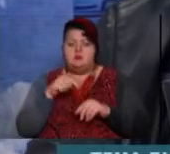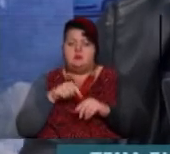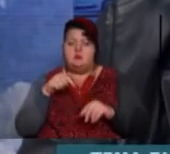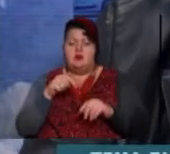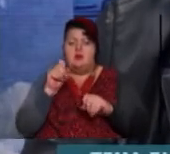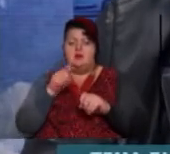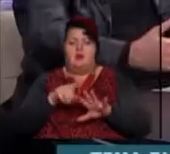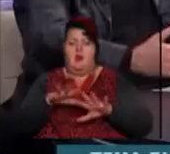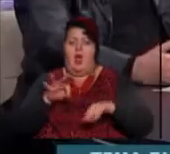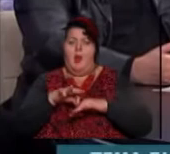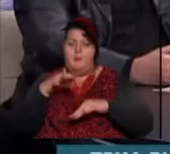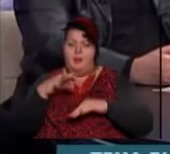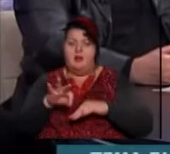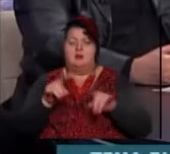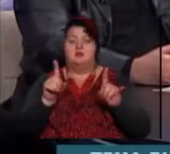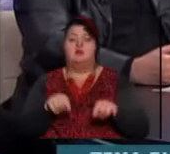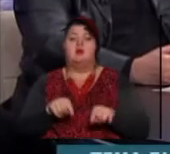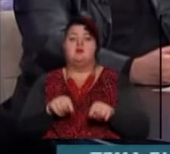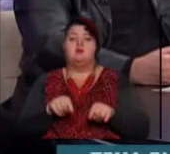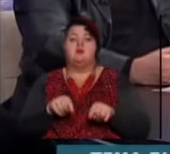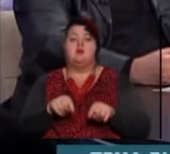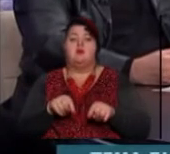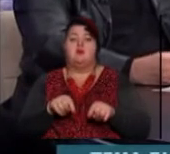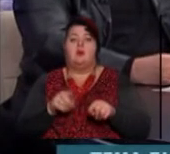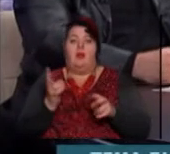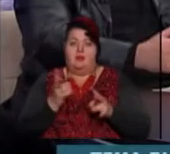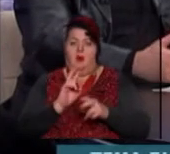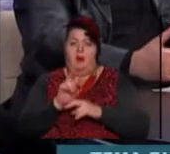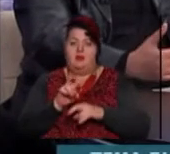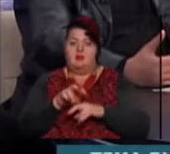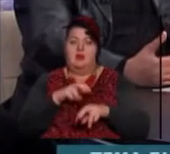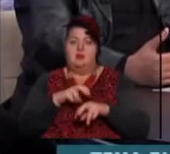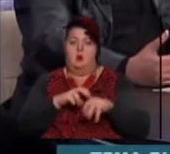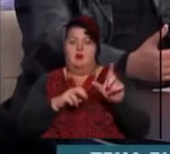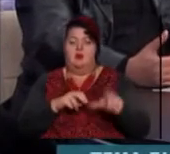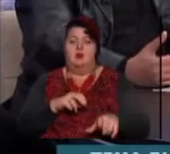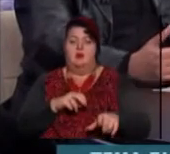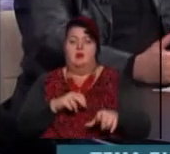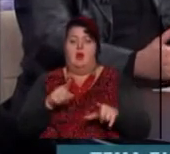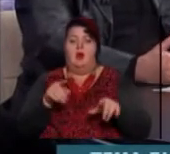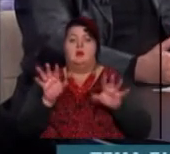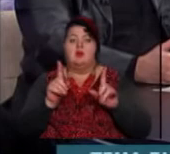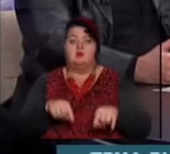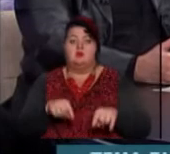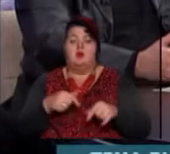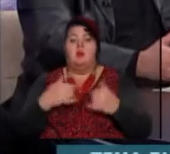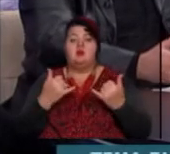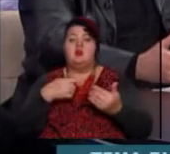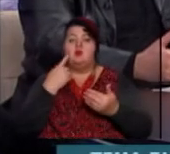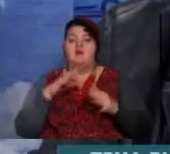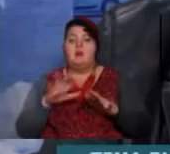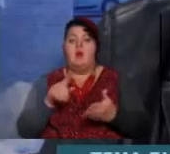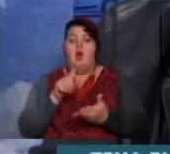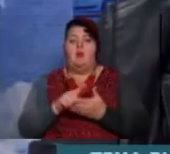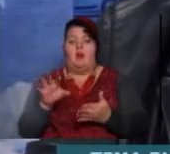закінчена. Біль також це симптом того, що потрібно йти до лікаря, коли жінка відчуває. Це теж добре. Ми зараз говоримо не обов